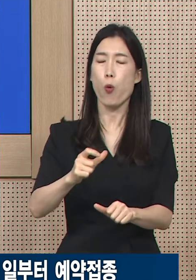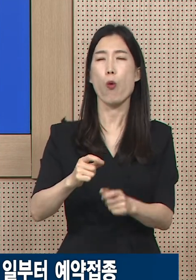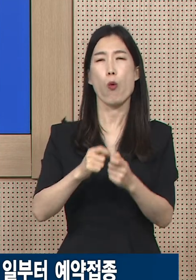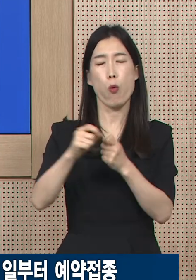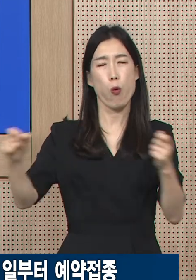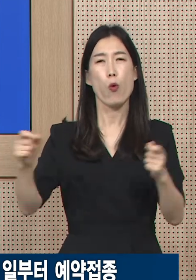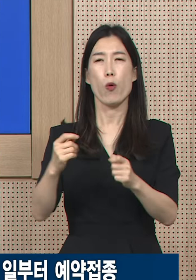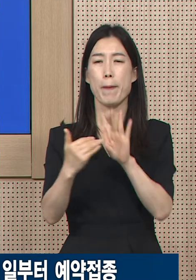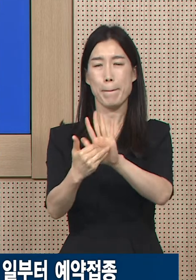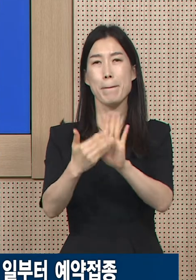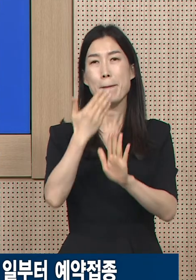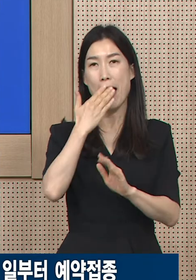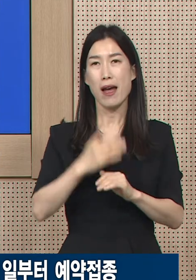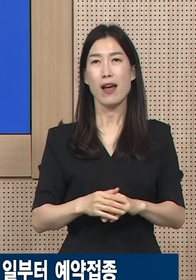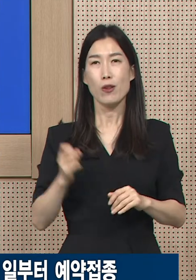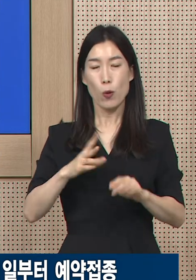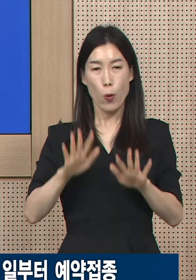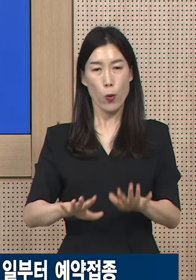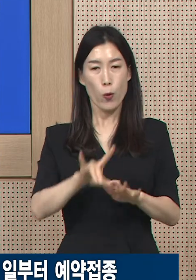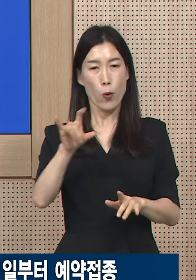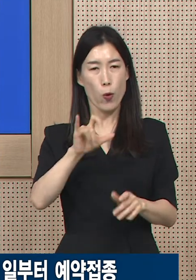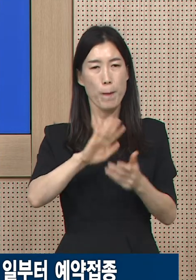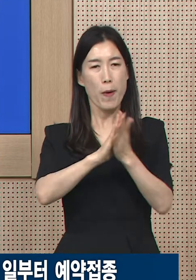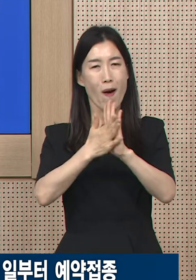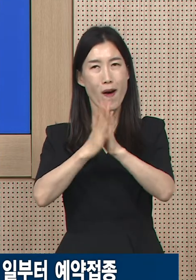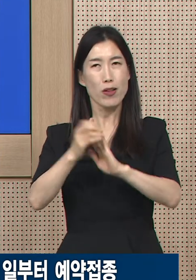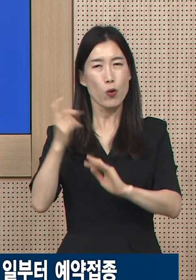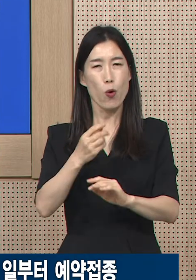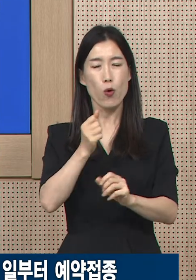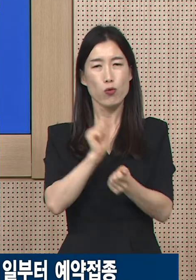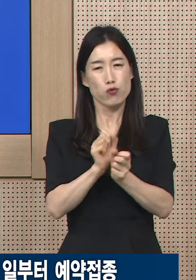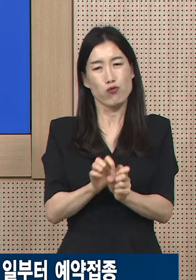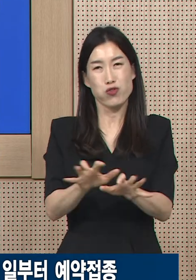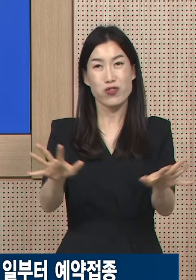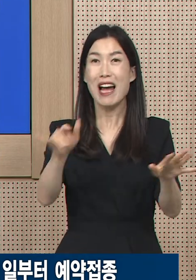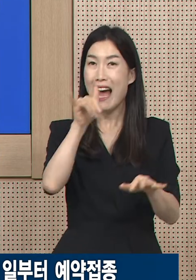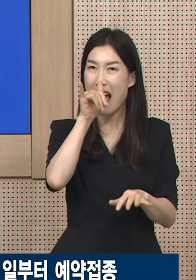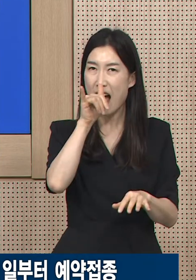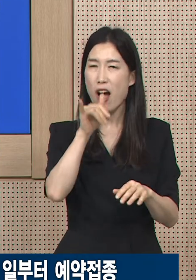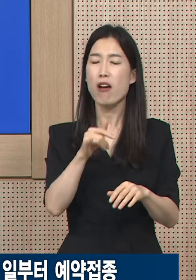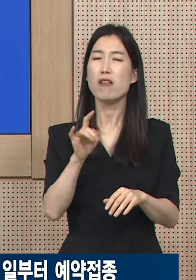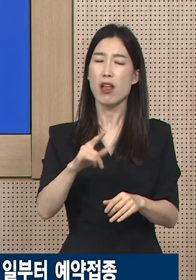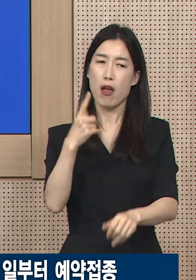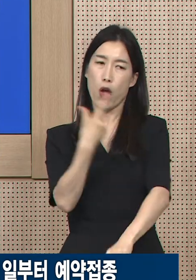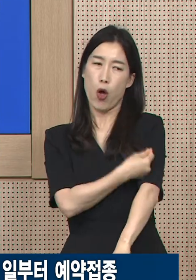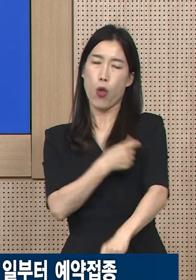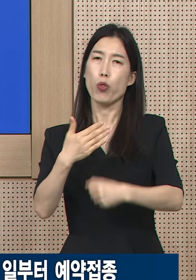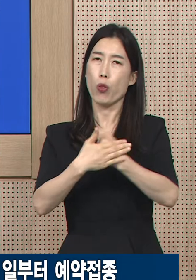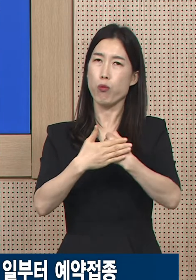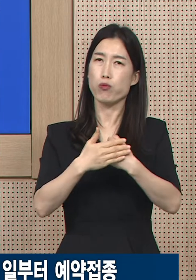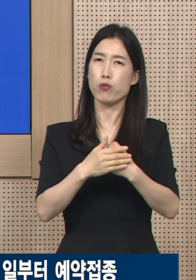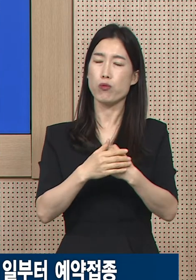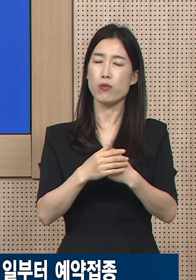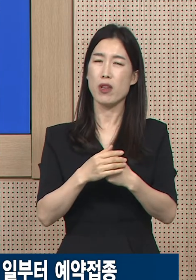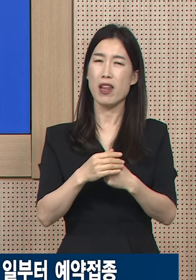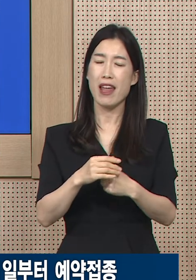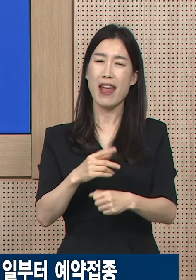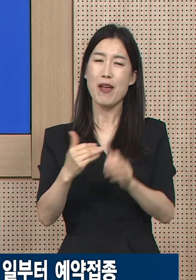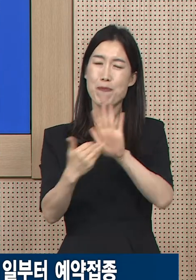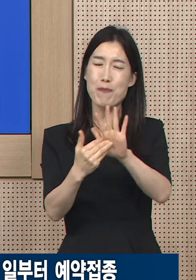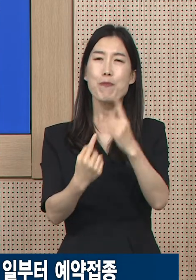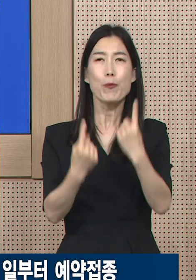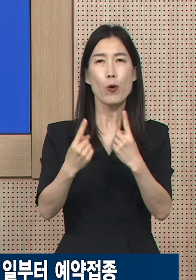유행에도 불구하고 현재 백신의 중증 사망 예방 효과가 유지되므로 고위험군 선제적